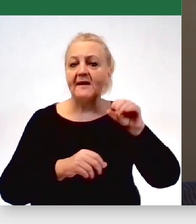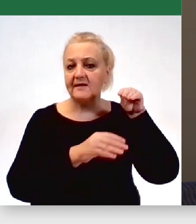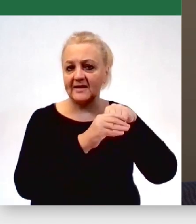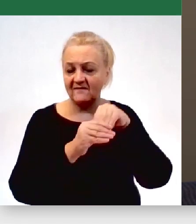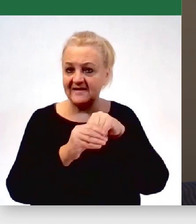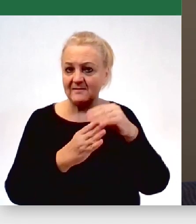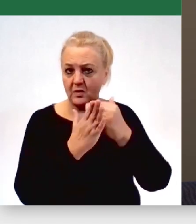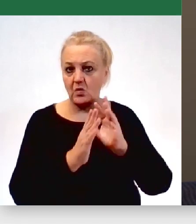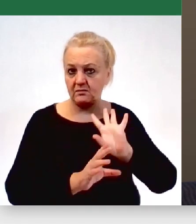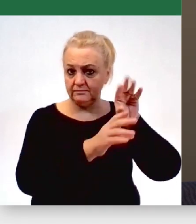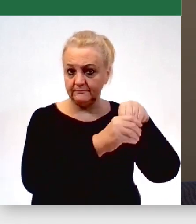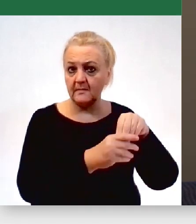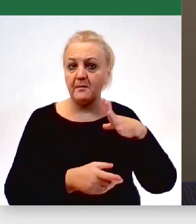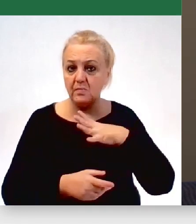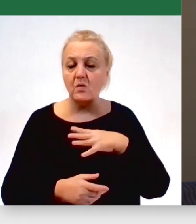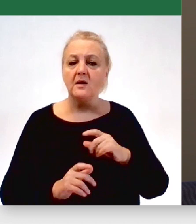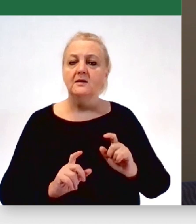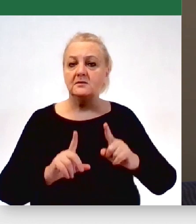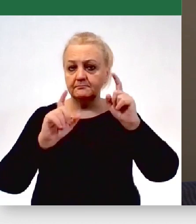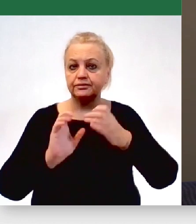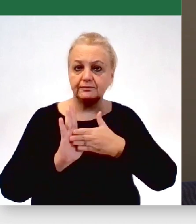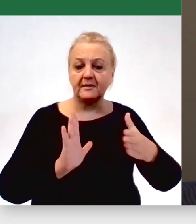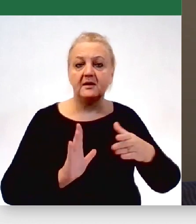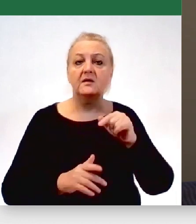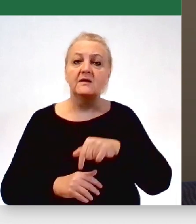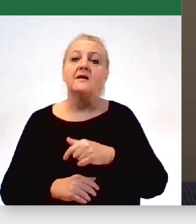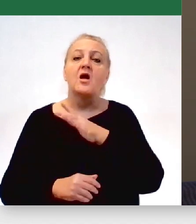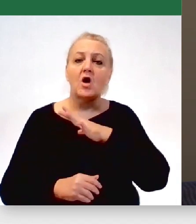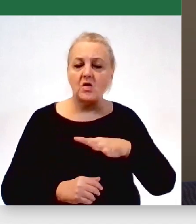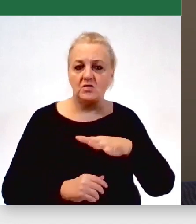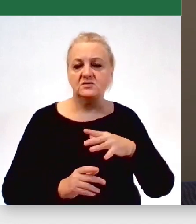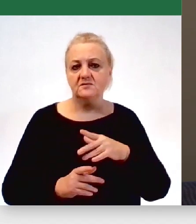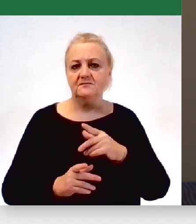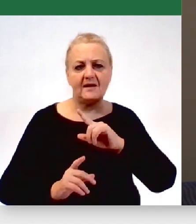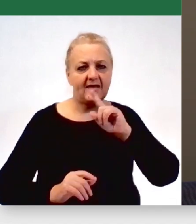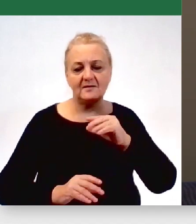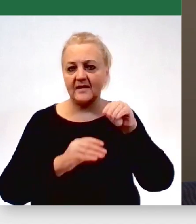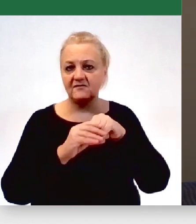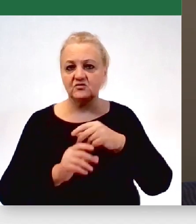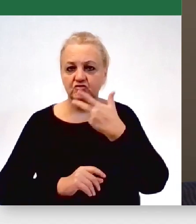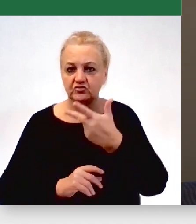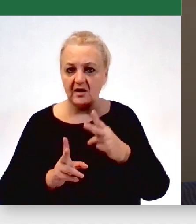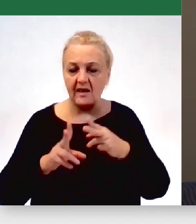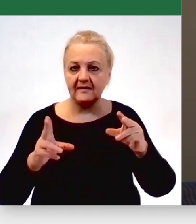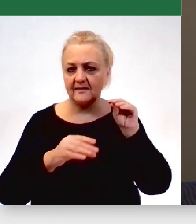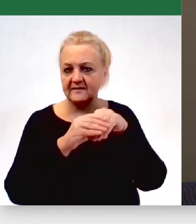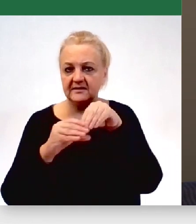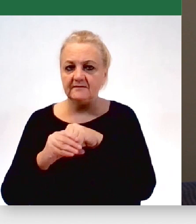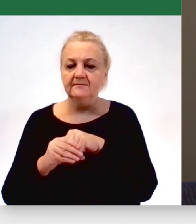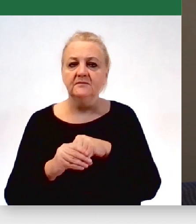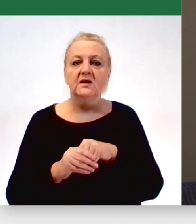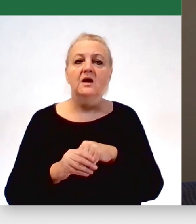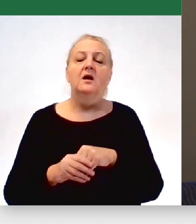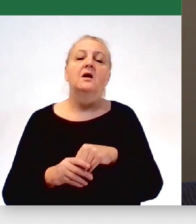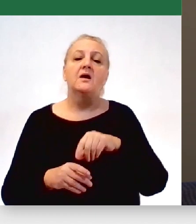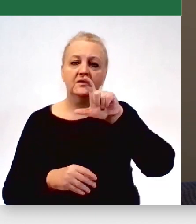i uruchomiliśmy taki Ostrowski Ekspres Inwestycyjny w trzy lata inwestycji za ćwierć miliarda